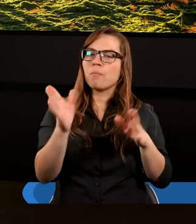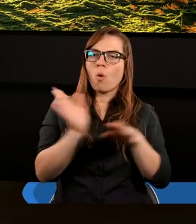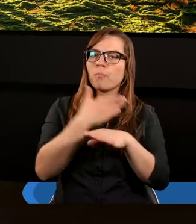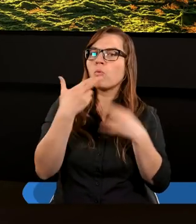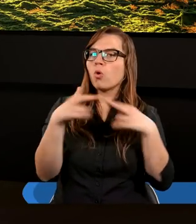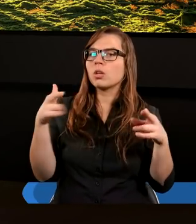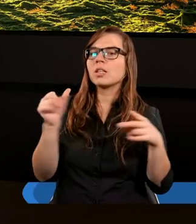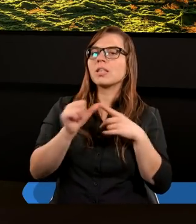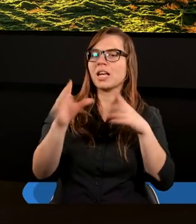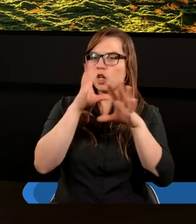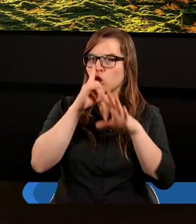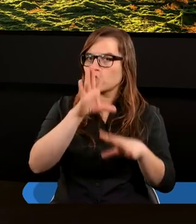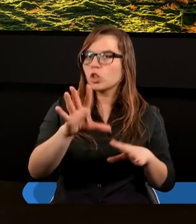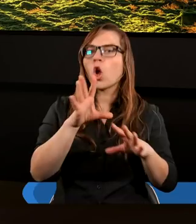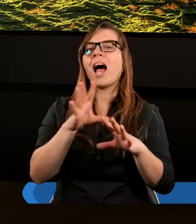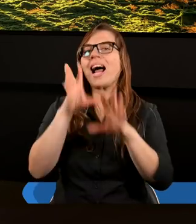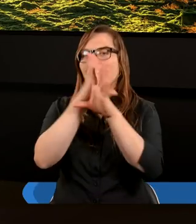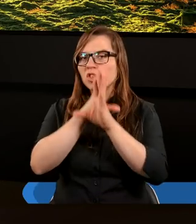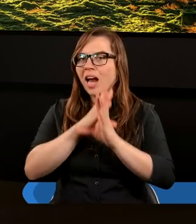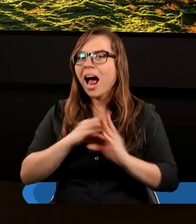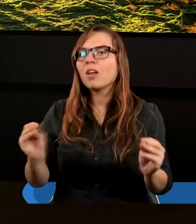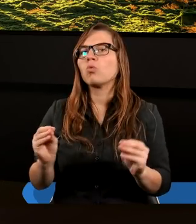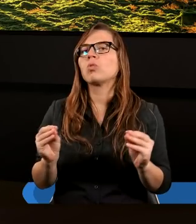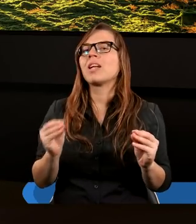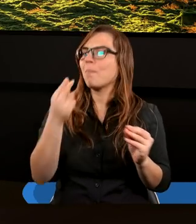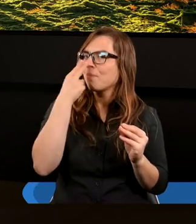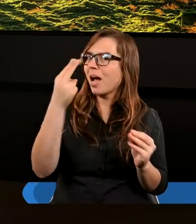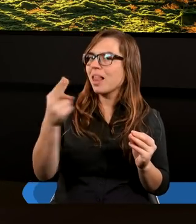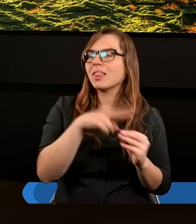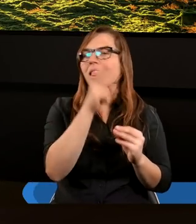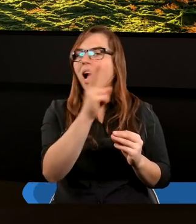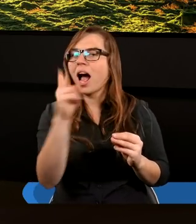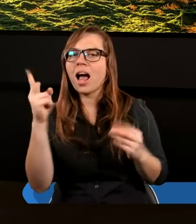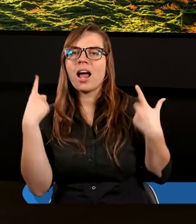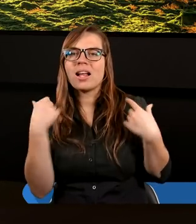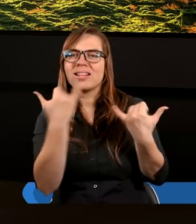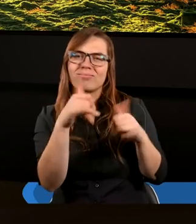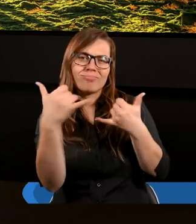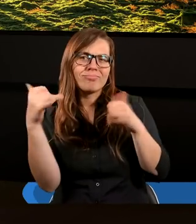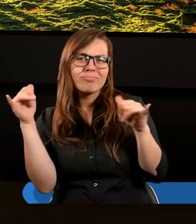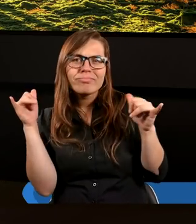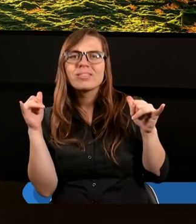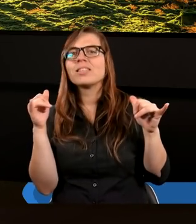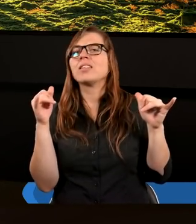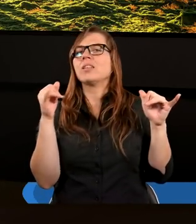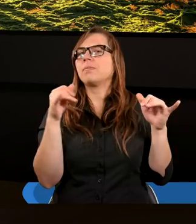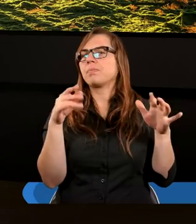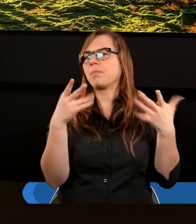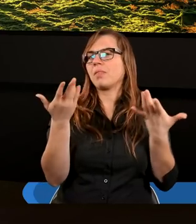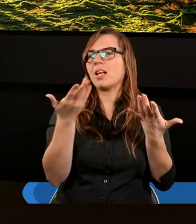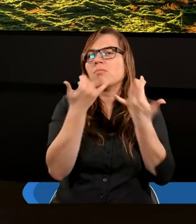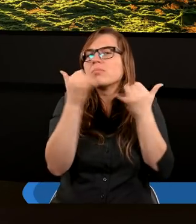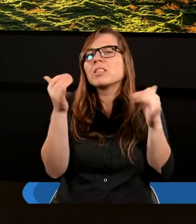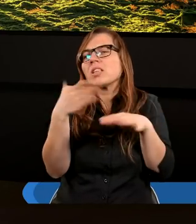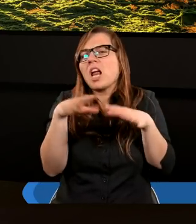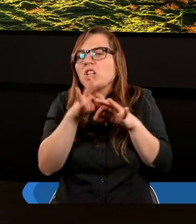różnorodności jest szacunek, jest patrzenie na każdą, na każdą inną część